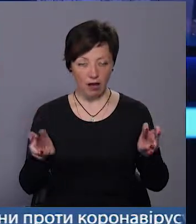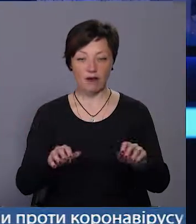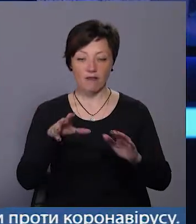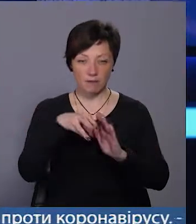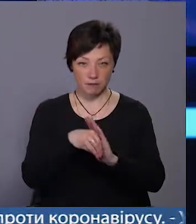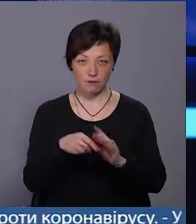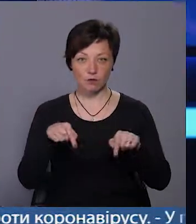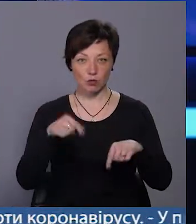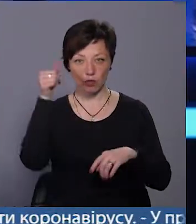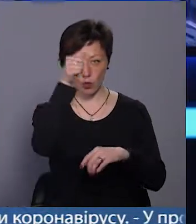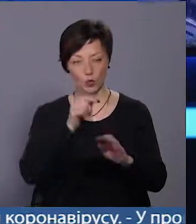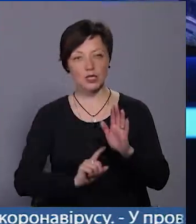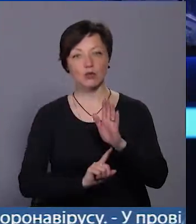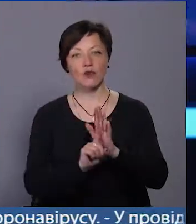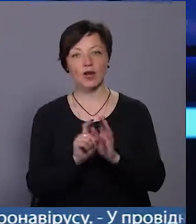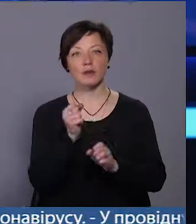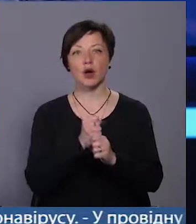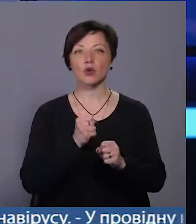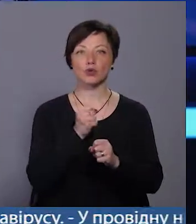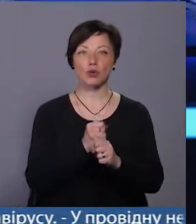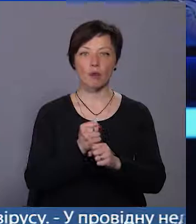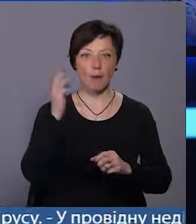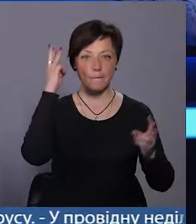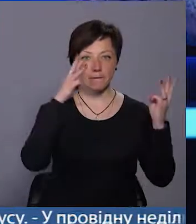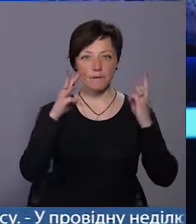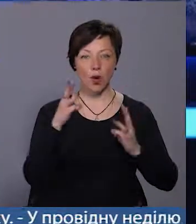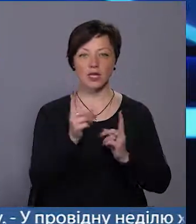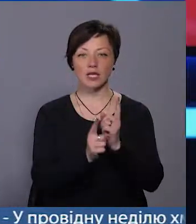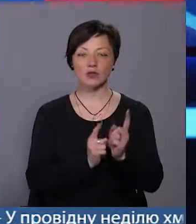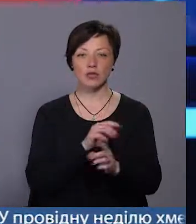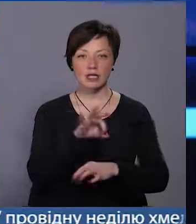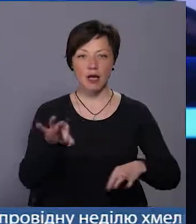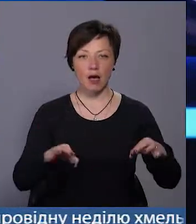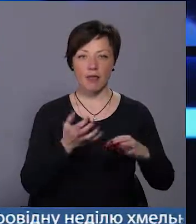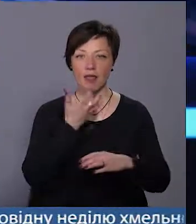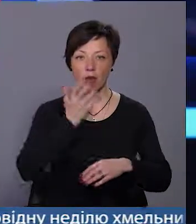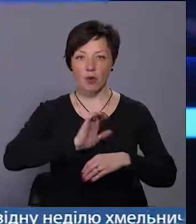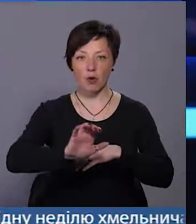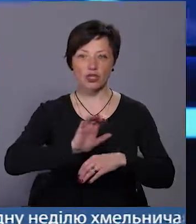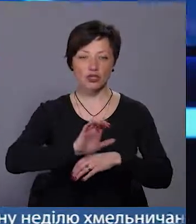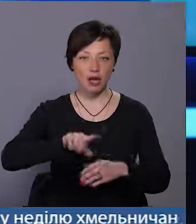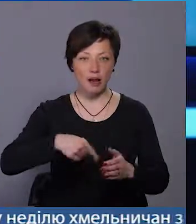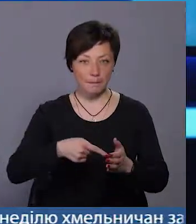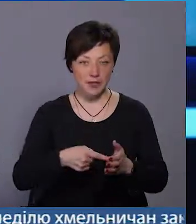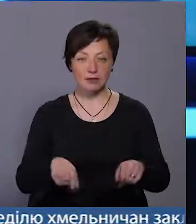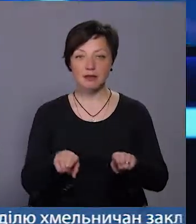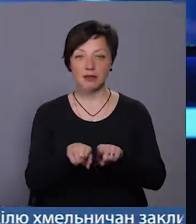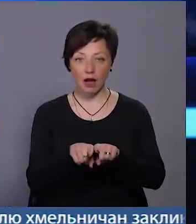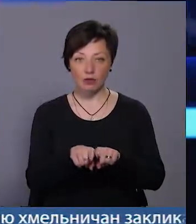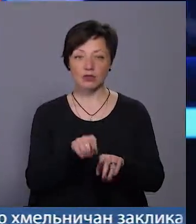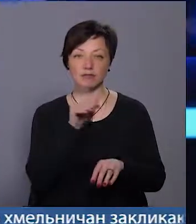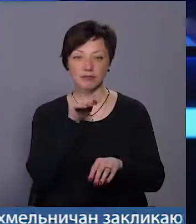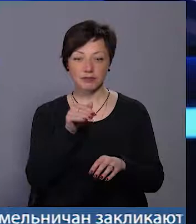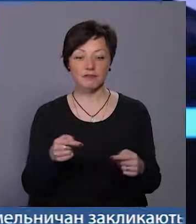рамках вже цього року стартуватиме розробка модернізованої схеми теплопостачання для міста. Також експерти визначать